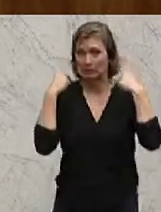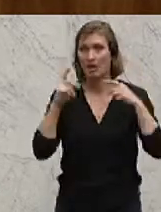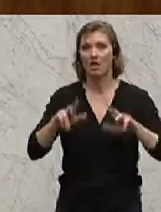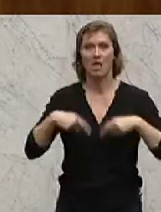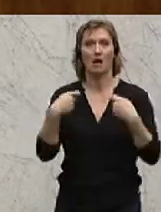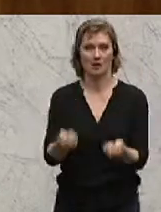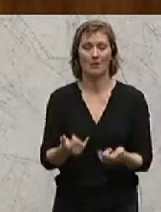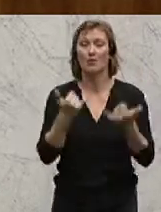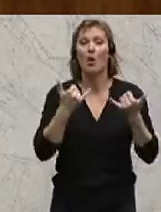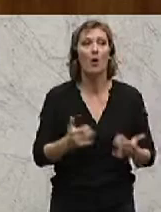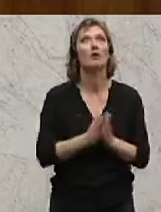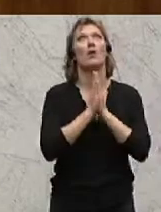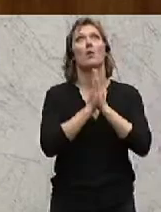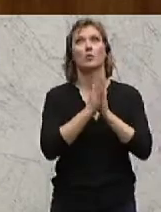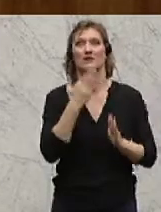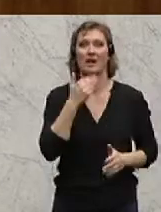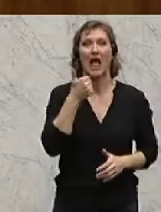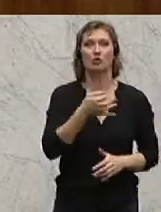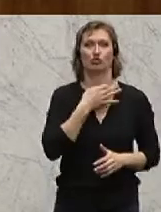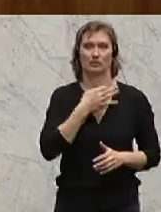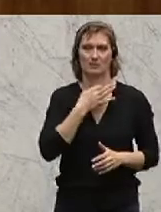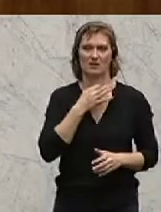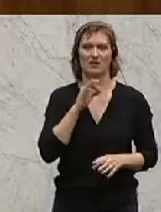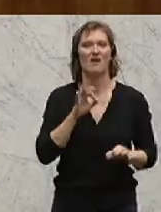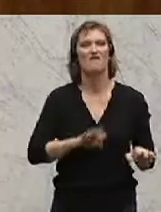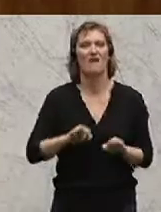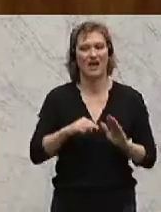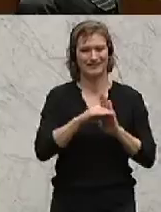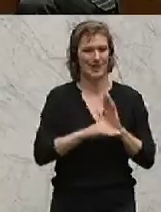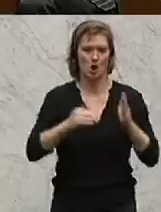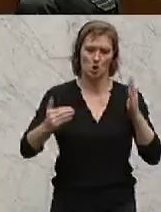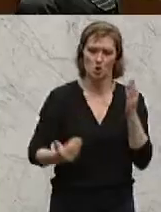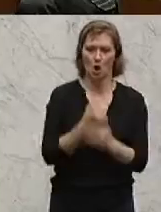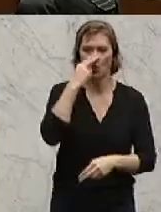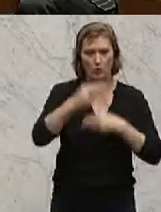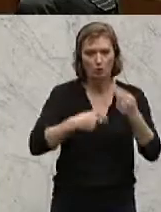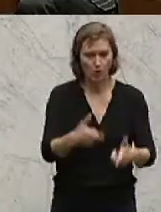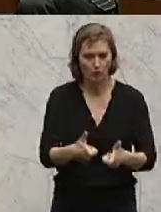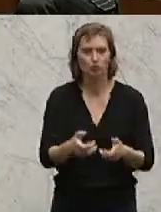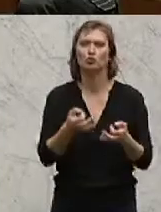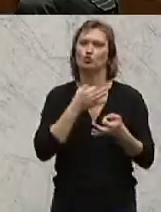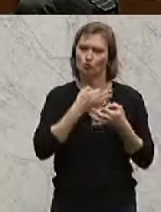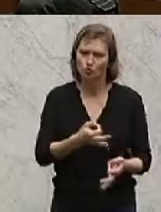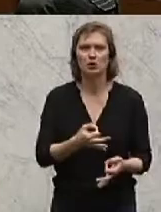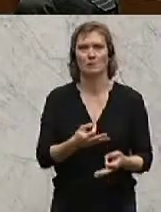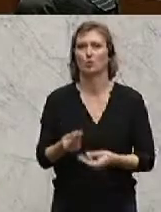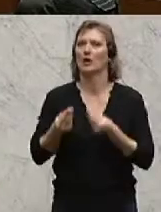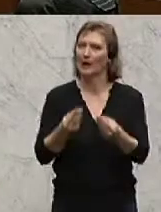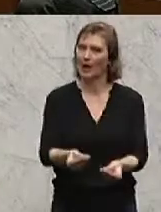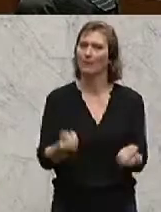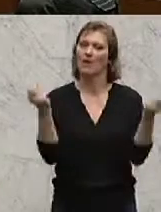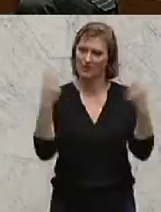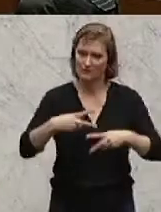haben wir heute einstimmig den Verfahrensregeln zur Einleitung für den neuen Untersuchungsausschuss zugestimmt. Und